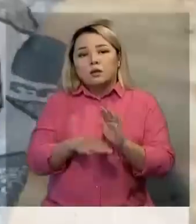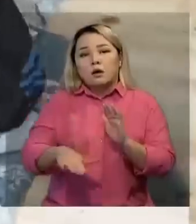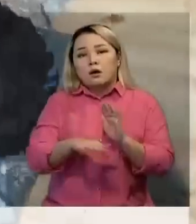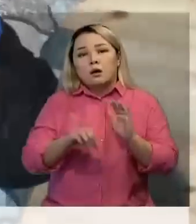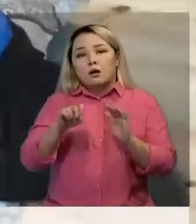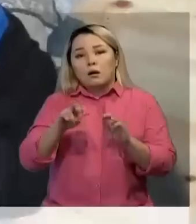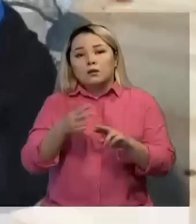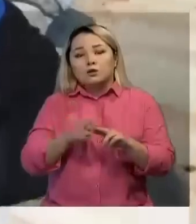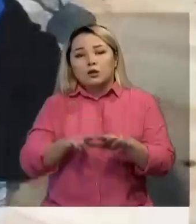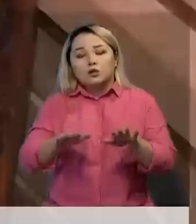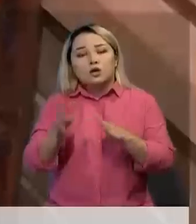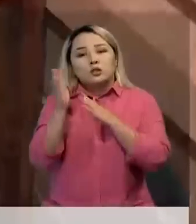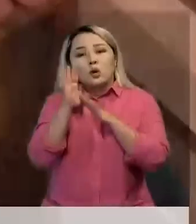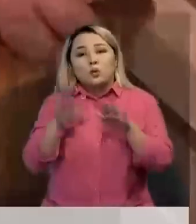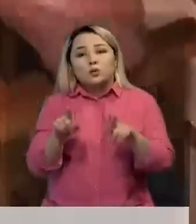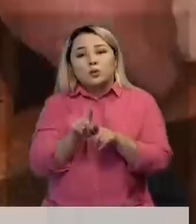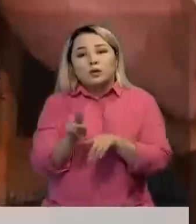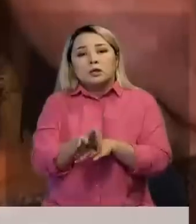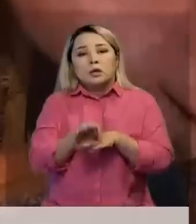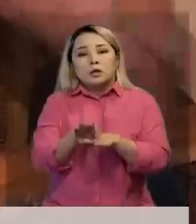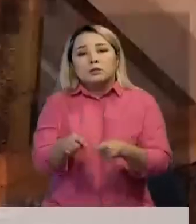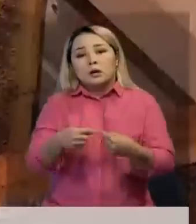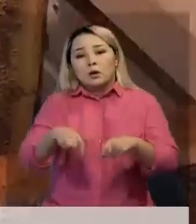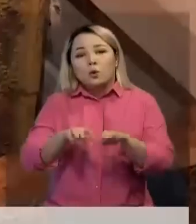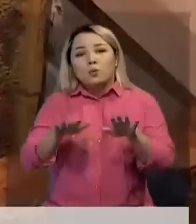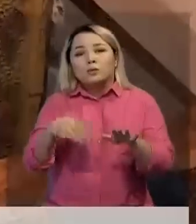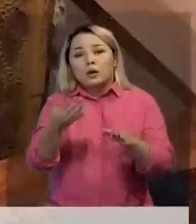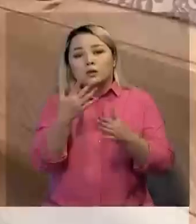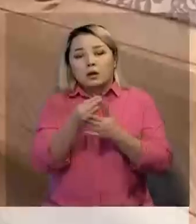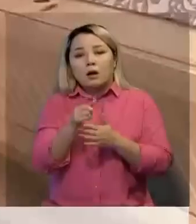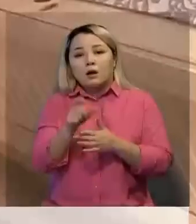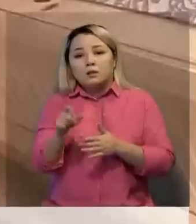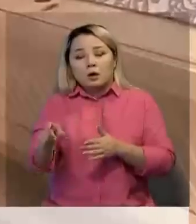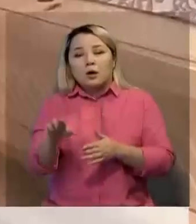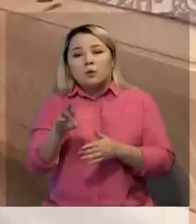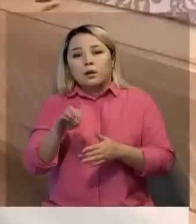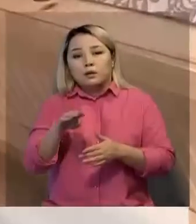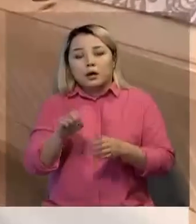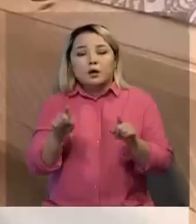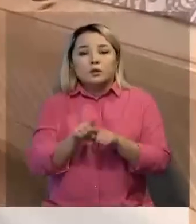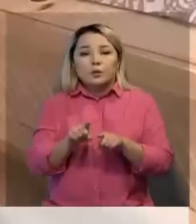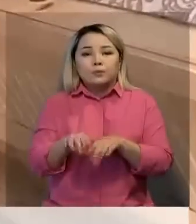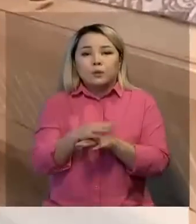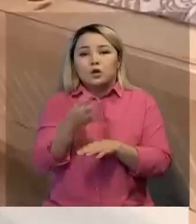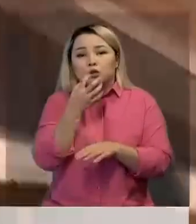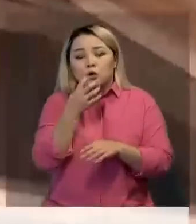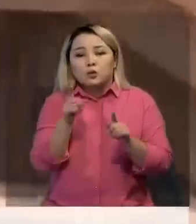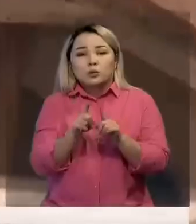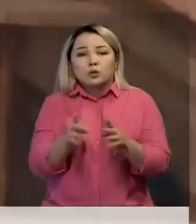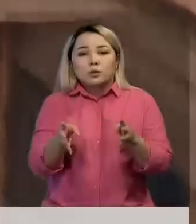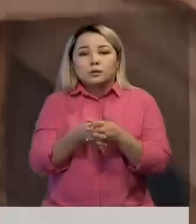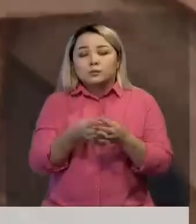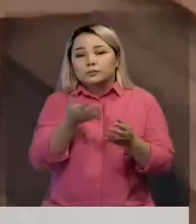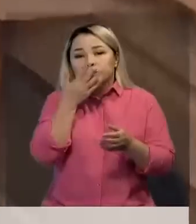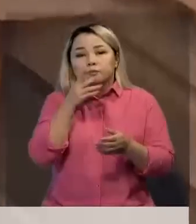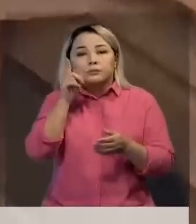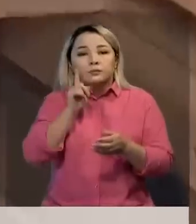өмарталары бар жатын орындардың емдік қасеті бар. Оның үсіне жатқан адам өмартадан сезілетін жылу, тербеліс, жұпар